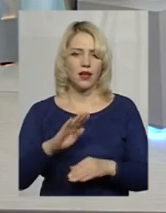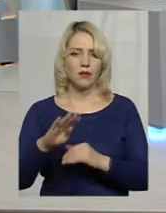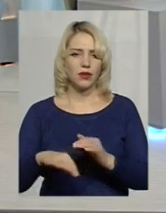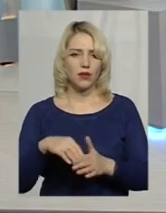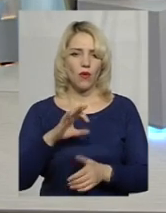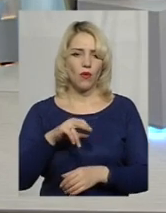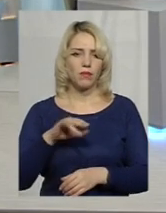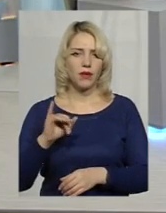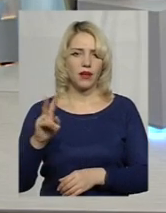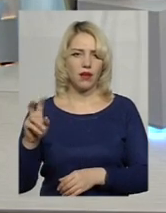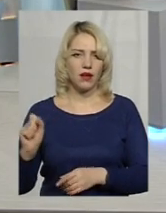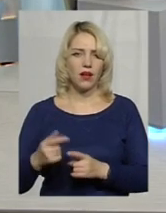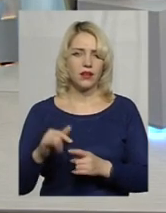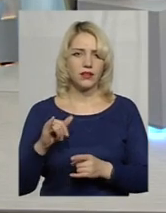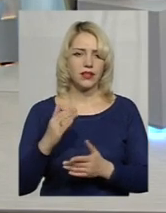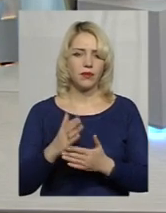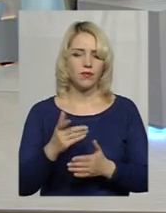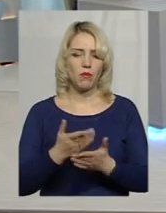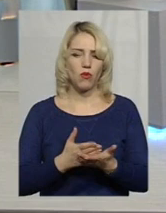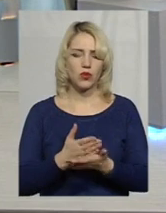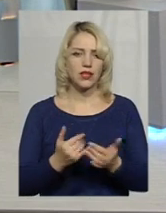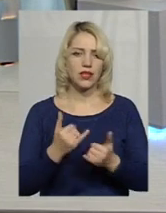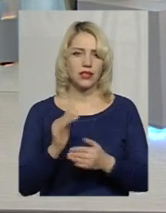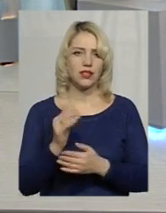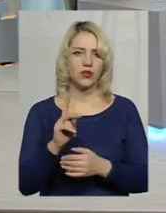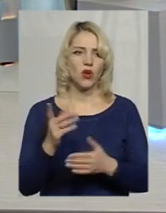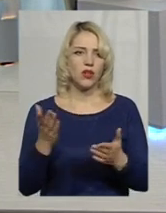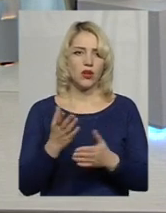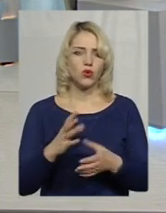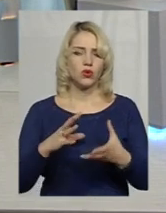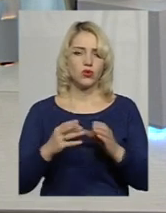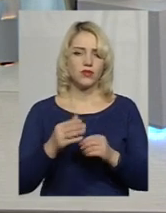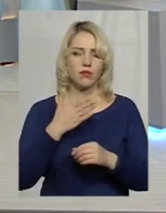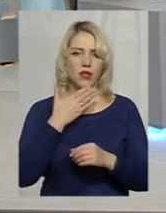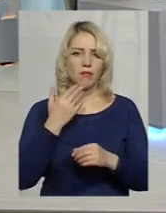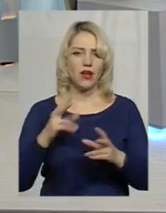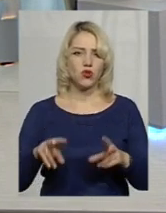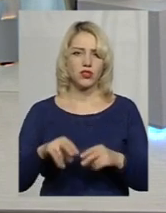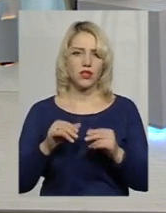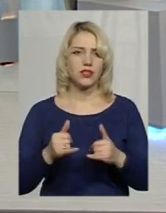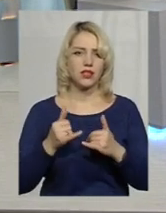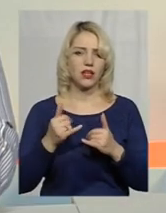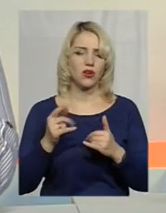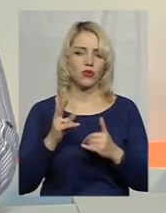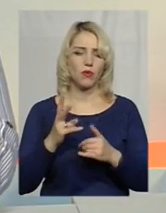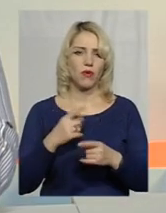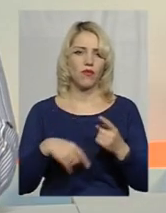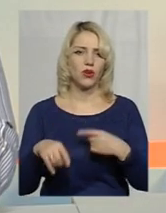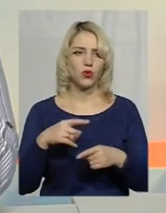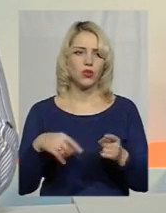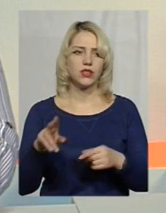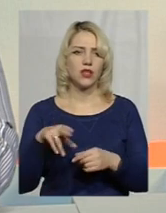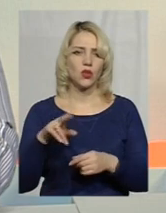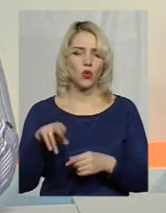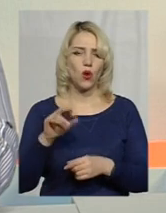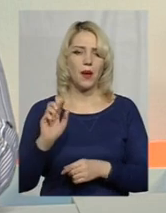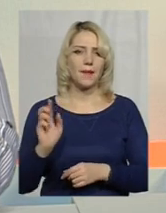вони орієнтовані на дитину, у якої вже зовсім немає шансу вернутися до біологічної, бо він дуже-дуже мінімальний цей